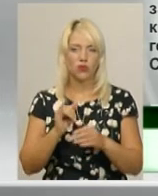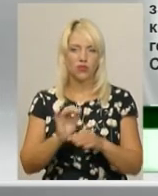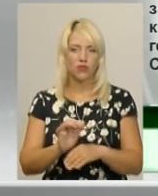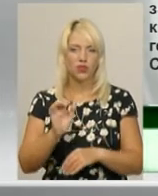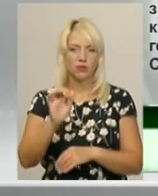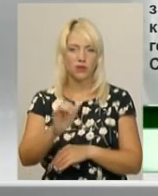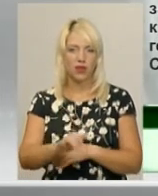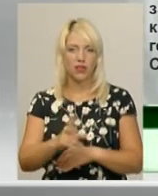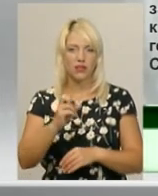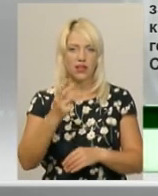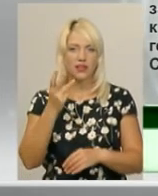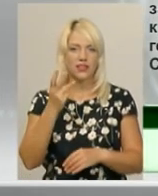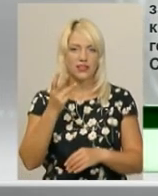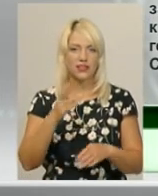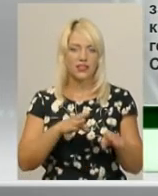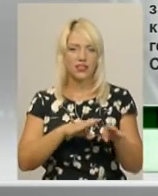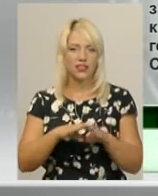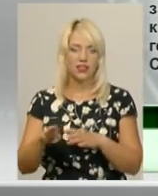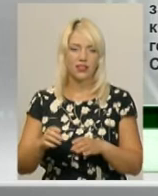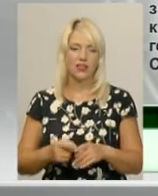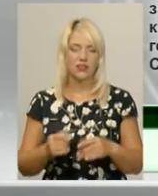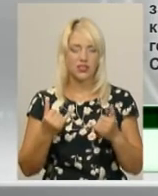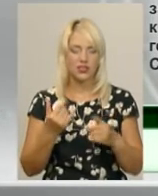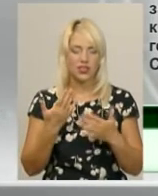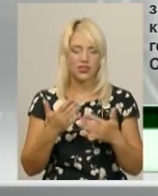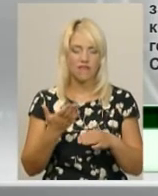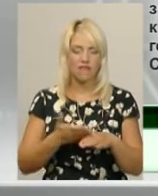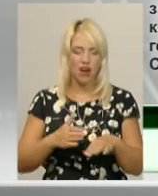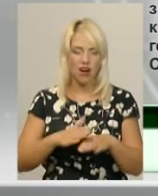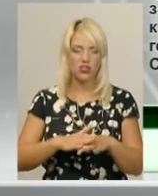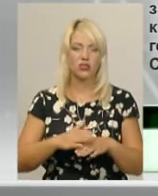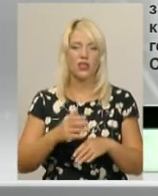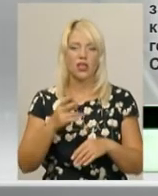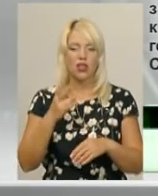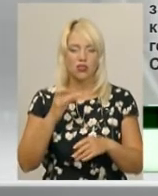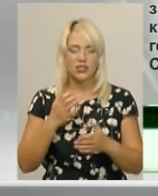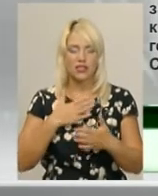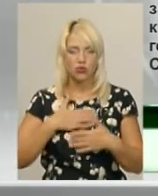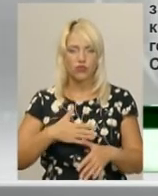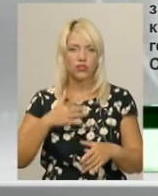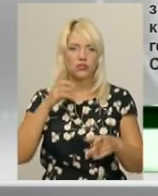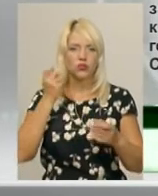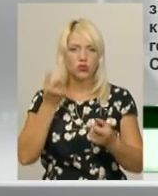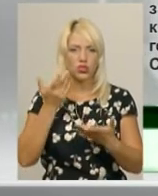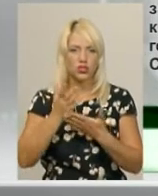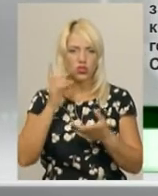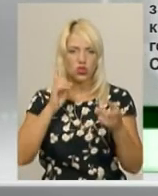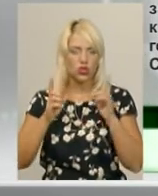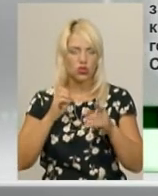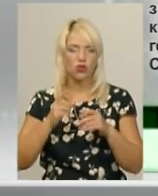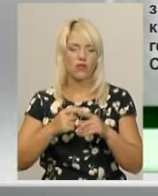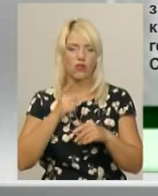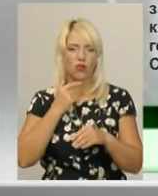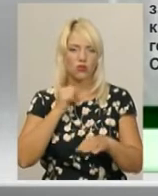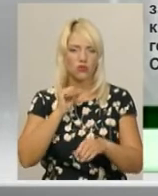на третинний рівень. Зараз вже середньої важкості, але ближче до задовільного шокового стану вивели кровотеча,